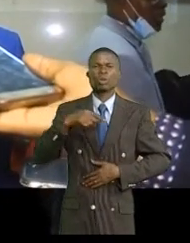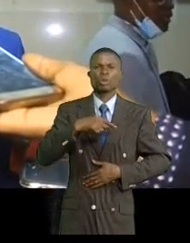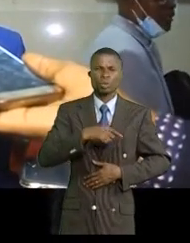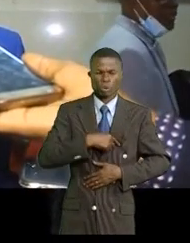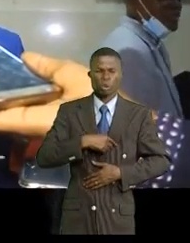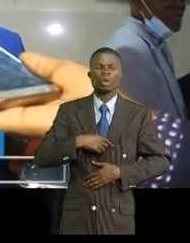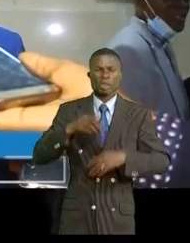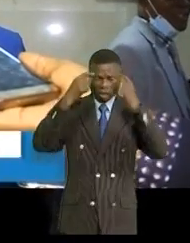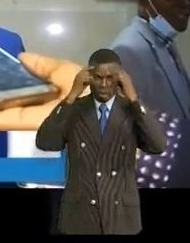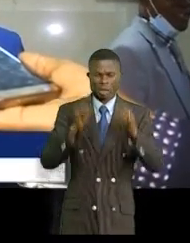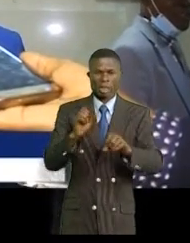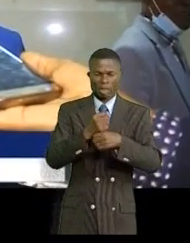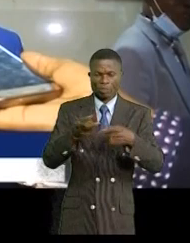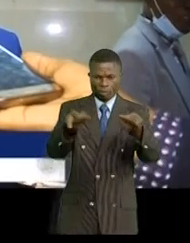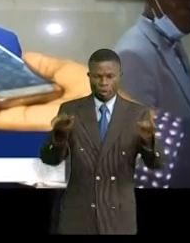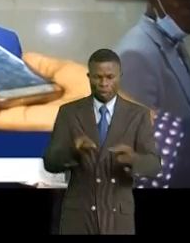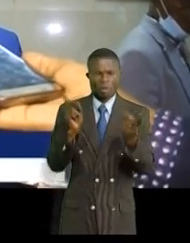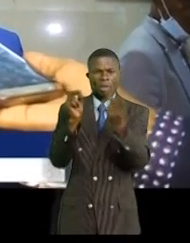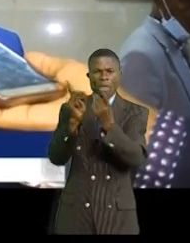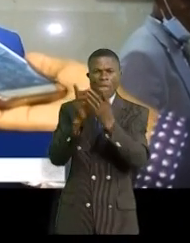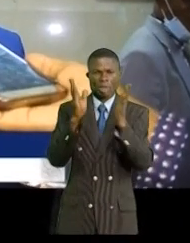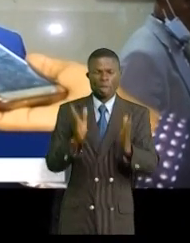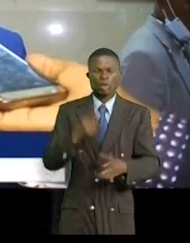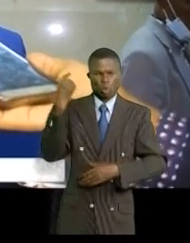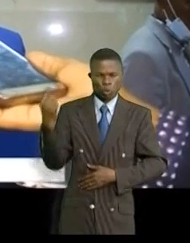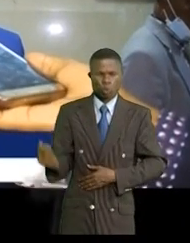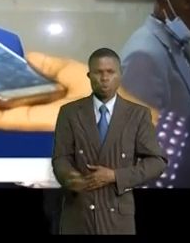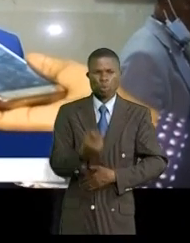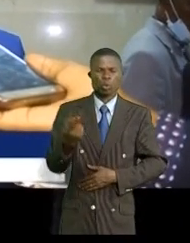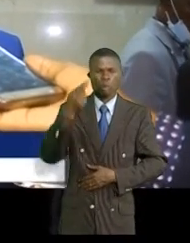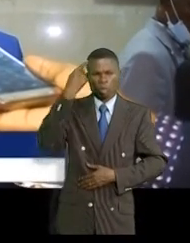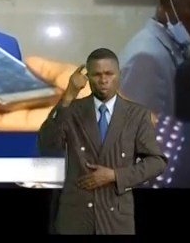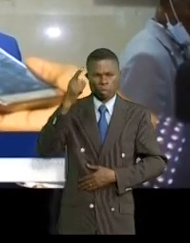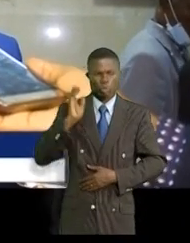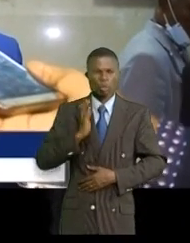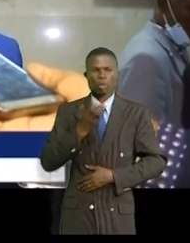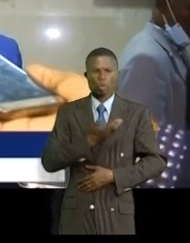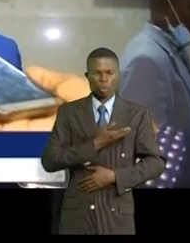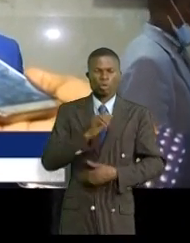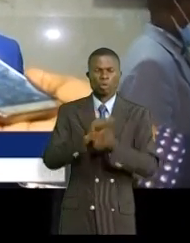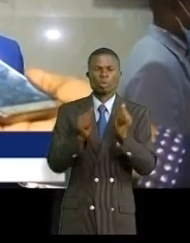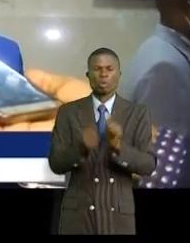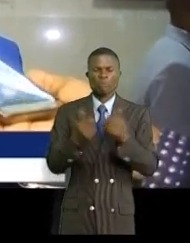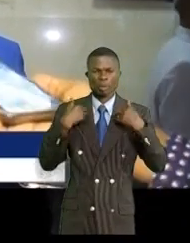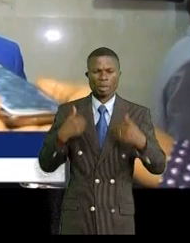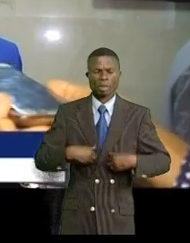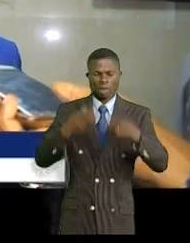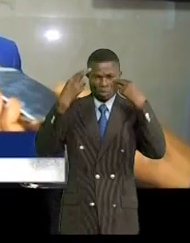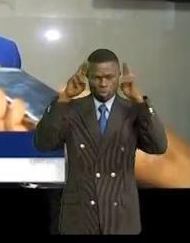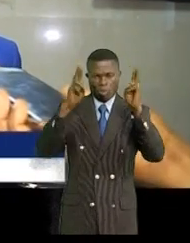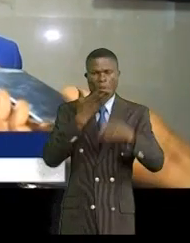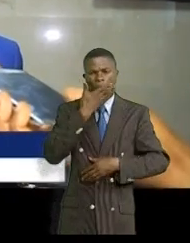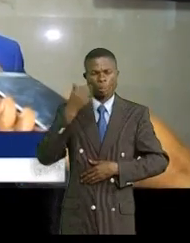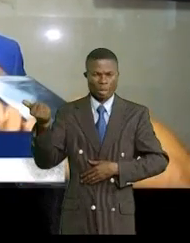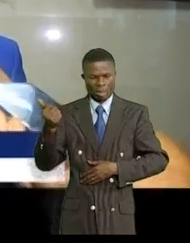conclu, créé un cadre de concertation permanente pour notre situation, pour arriver aux résultats